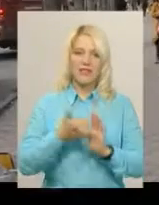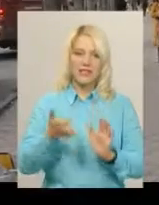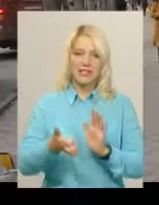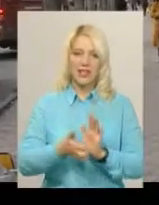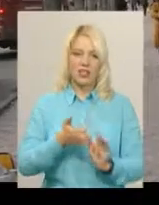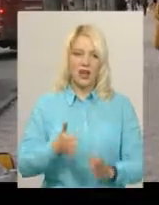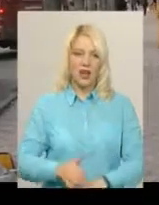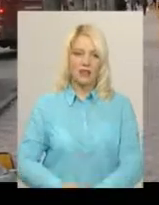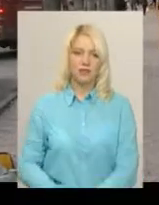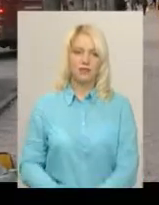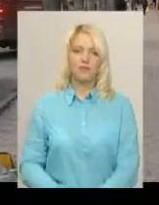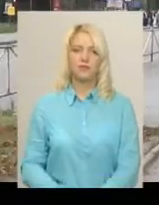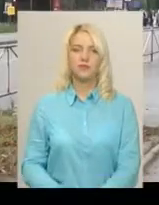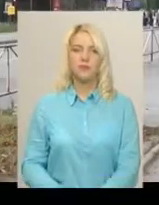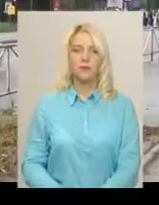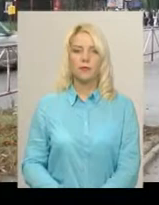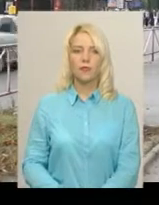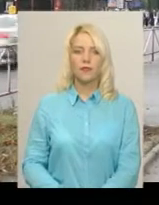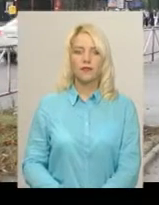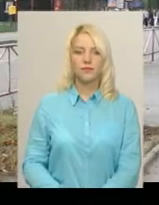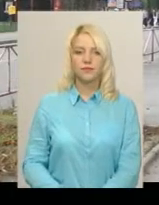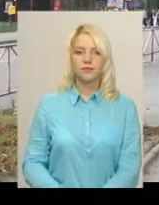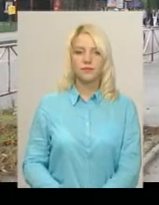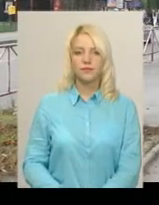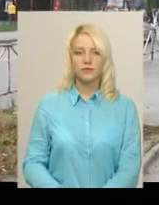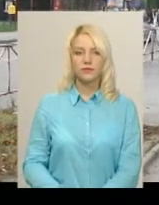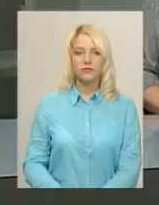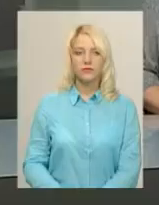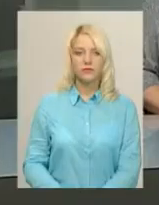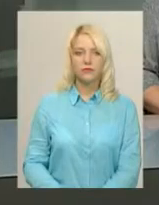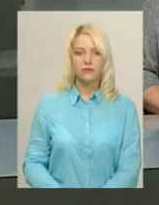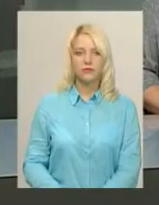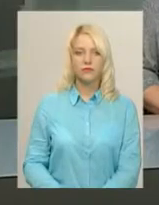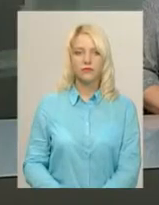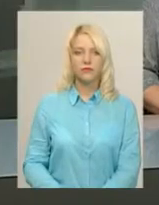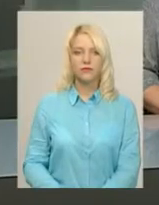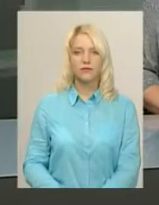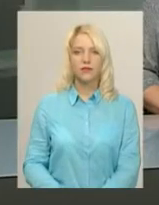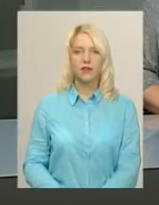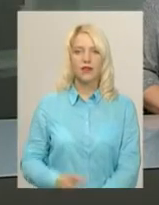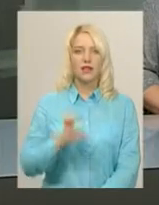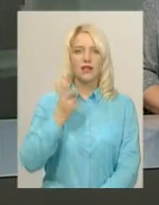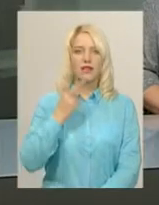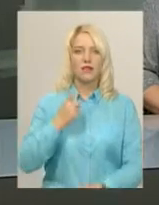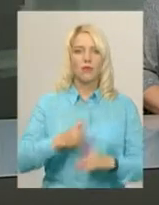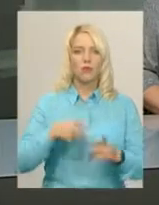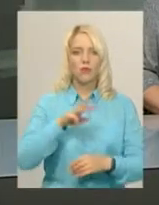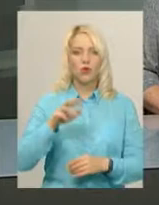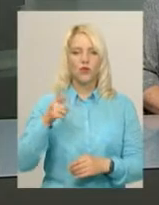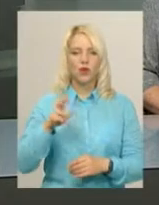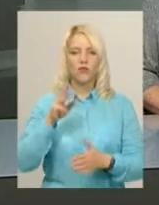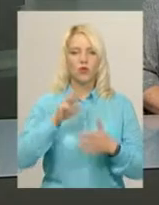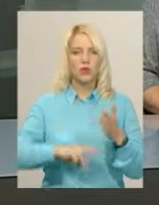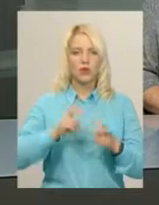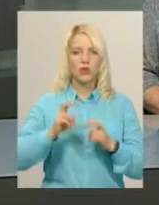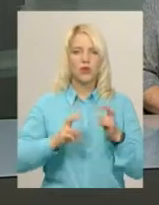Ірина Аріон, Олександр Горішевський, новини Поділя Центр. На 2,5 мільйони гривень оштрафували